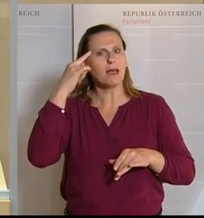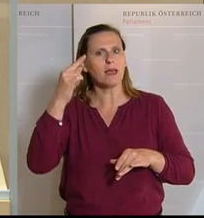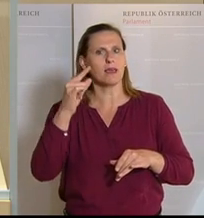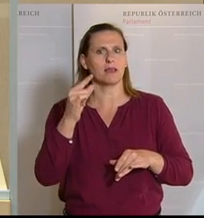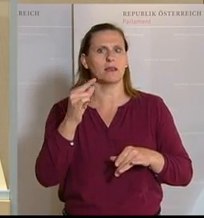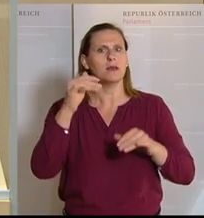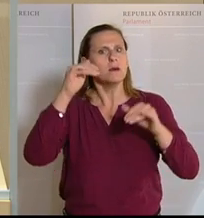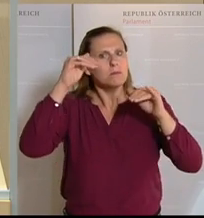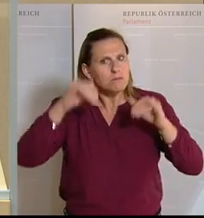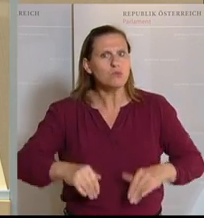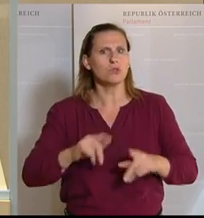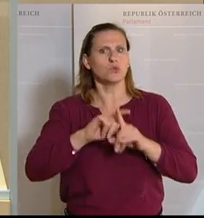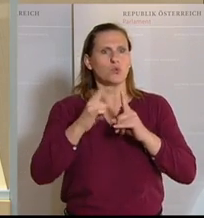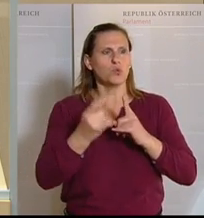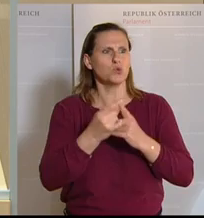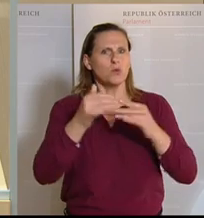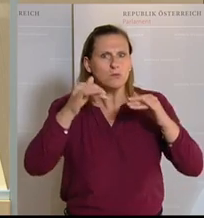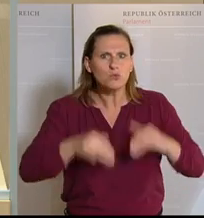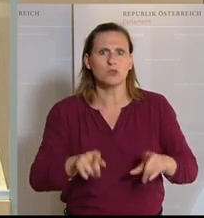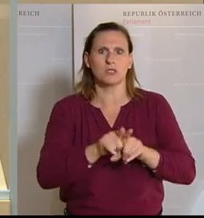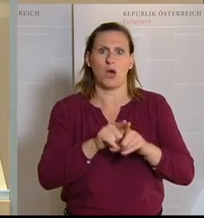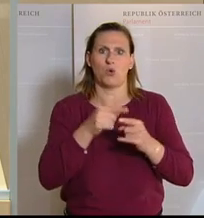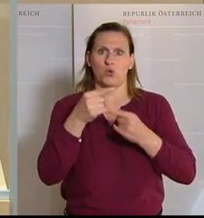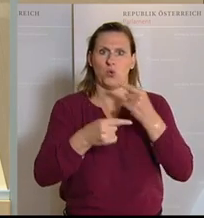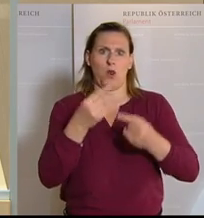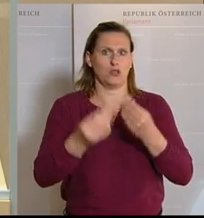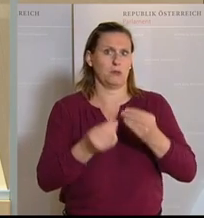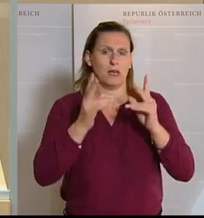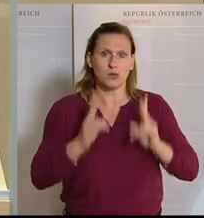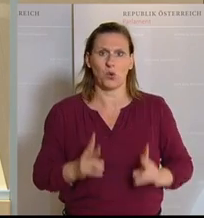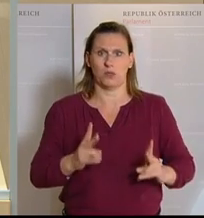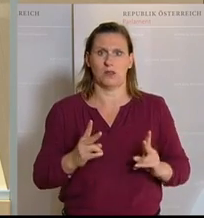dann muss die Kultur in irgendeiner Form auch eine Rolle spielen können.